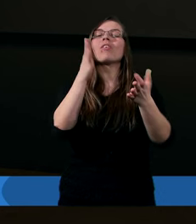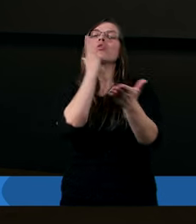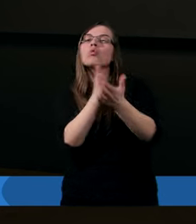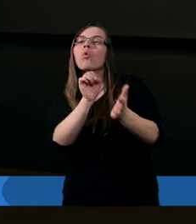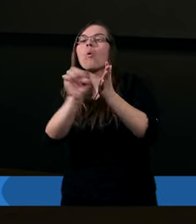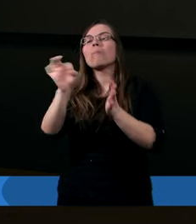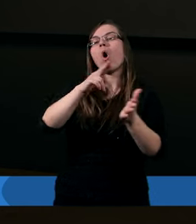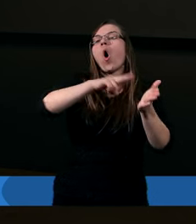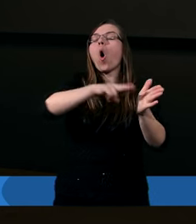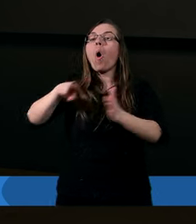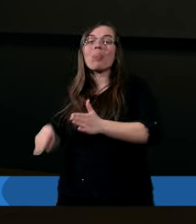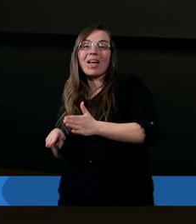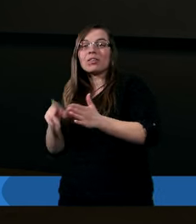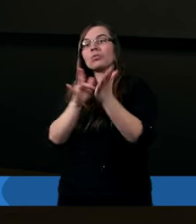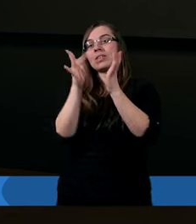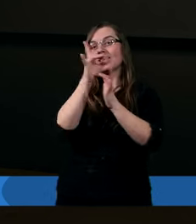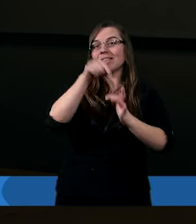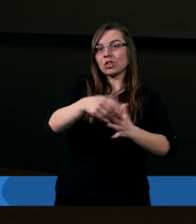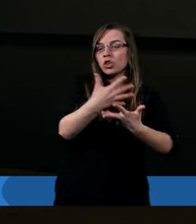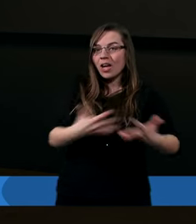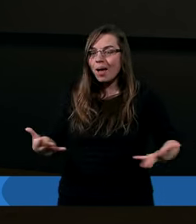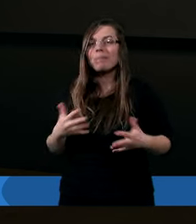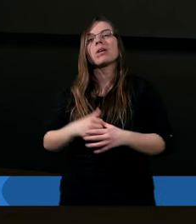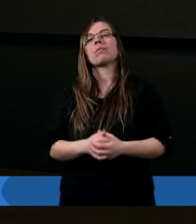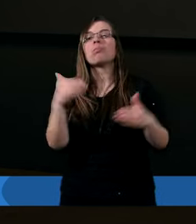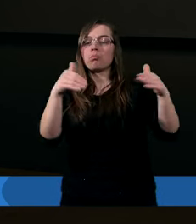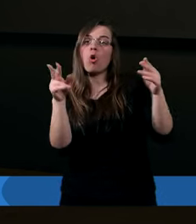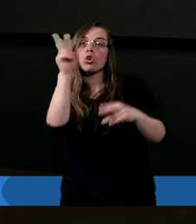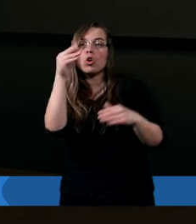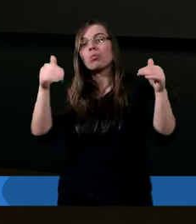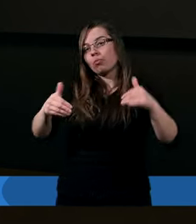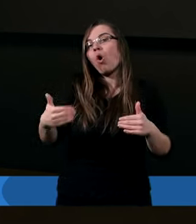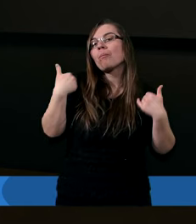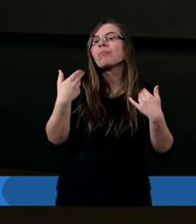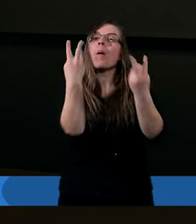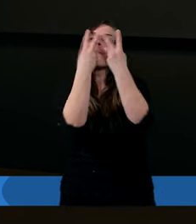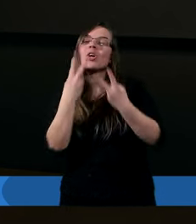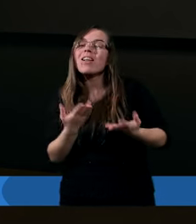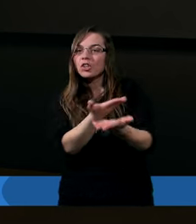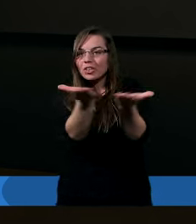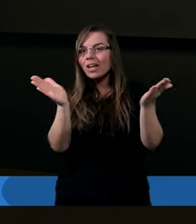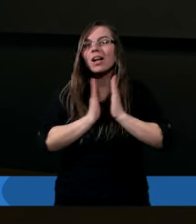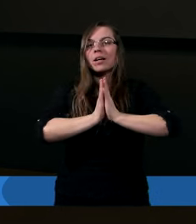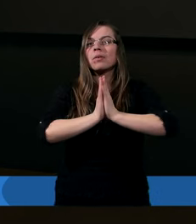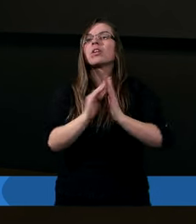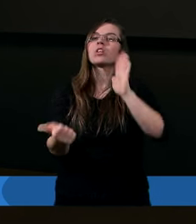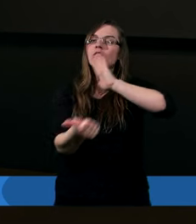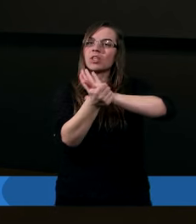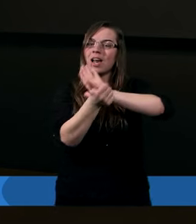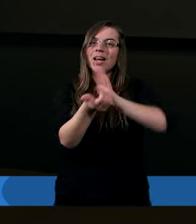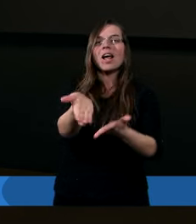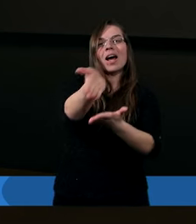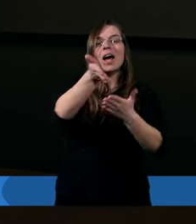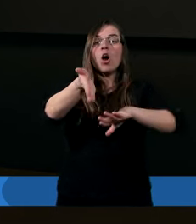odejściu Jezusa z tej ziemi. Może ktoś by odczytał z 16